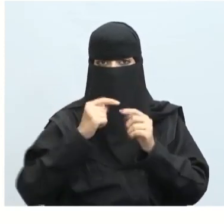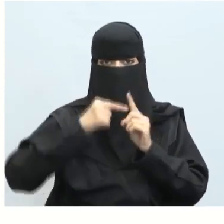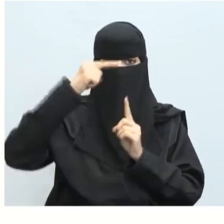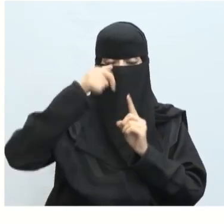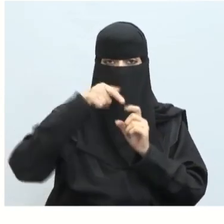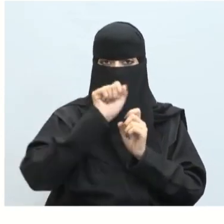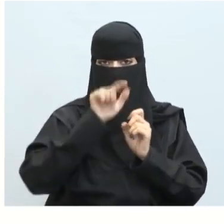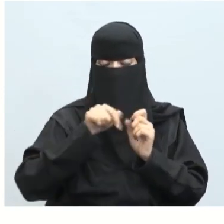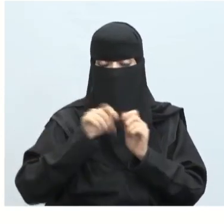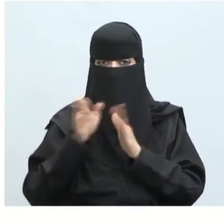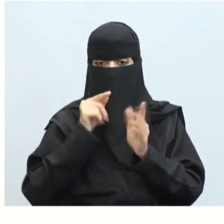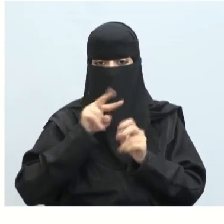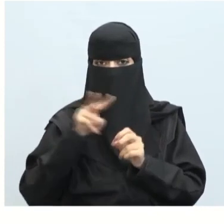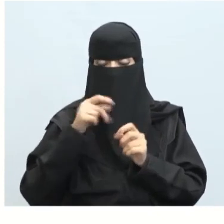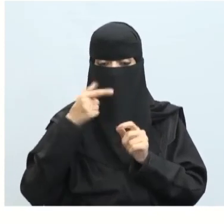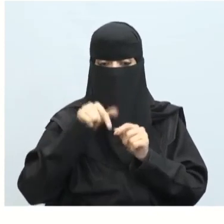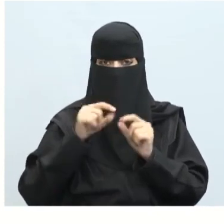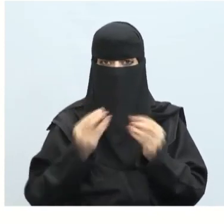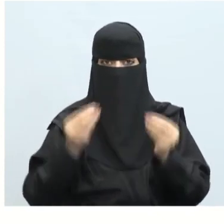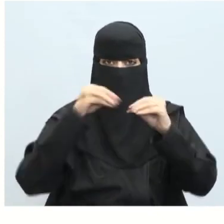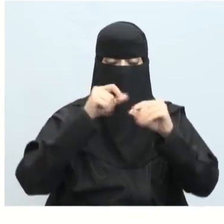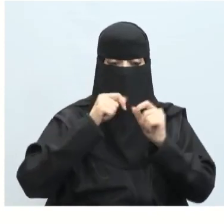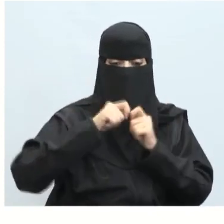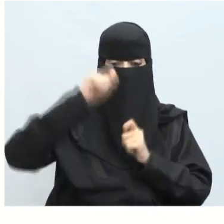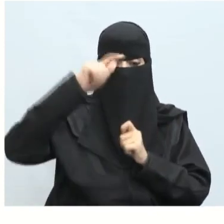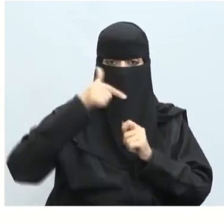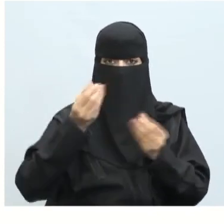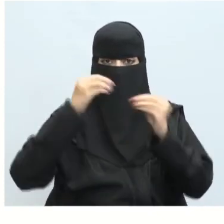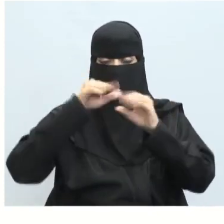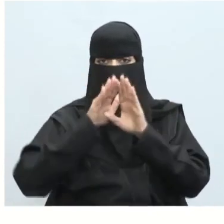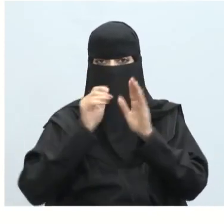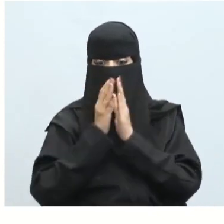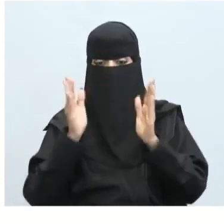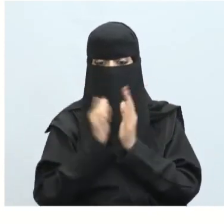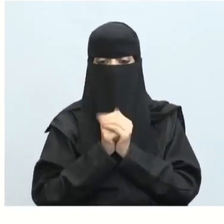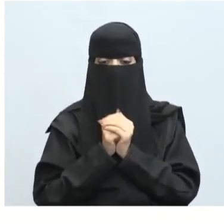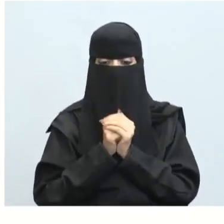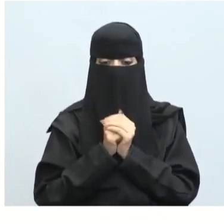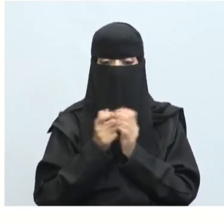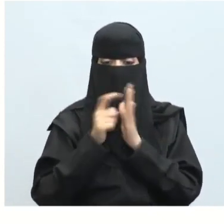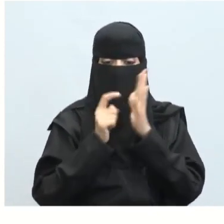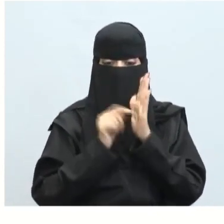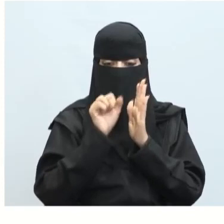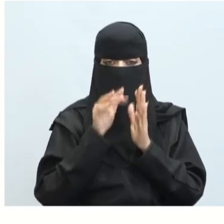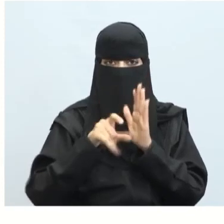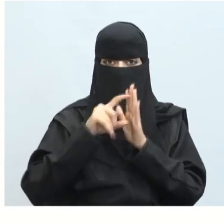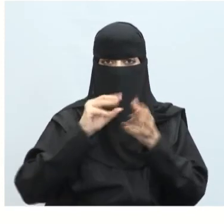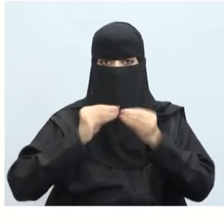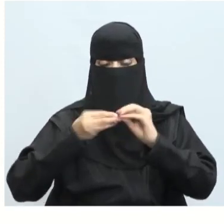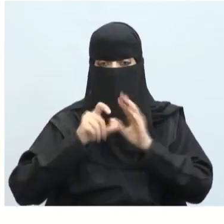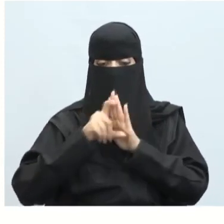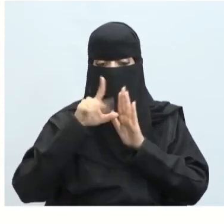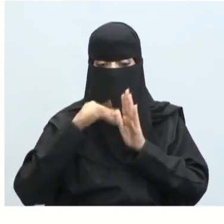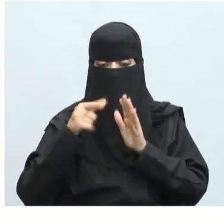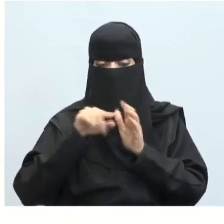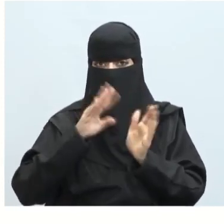وخاصية الود كلاهما إلى تعبئة المساح تعبئة المساح إضافة عناصر للشاشة